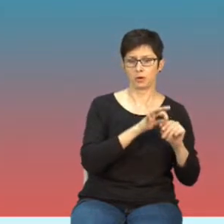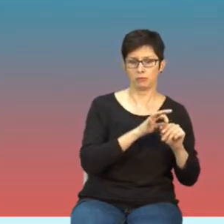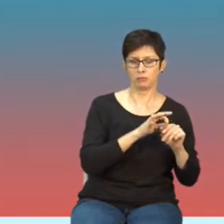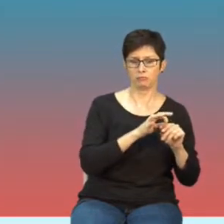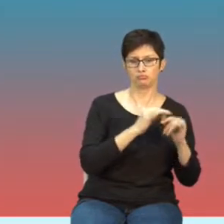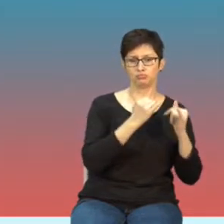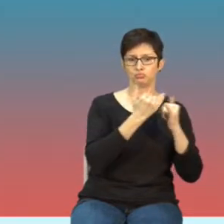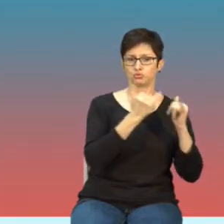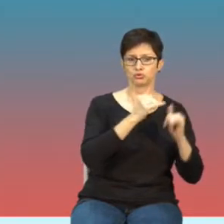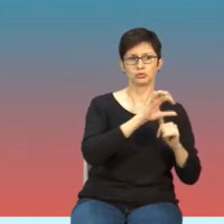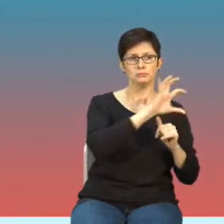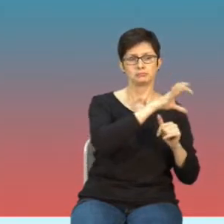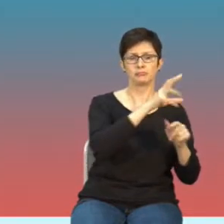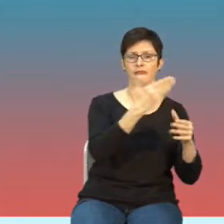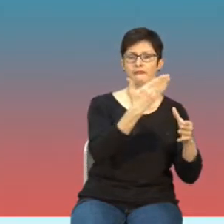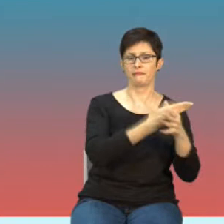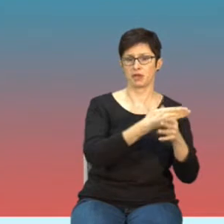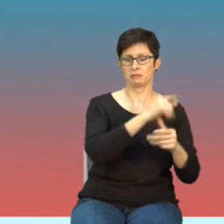firmy.